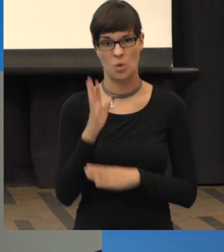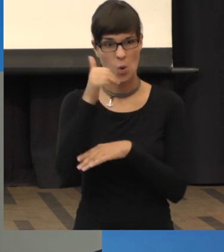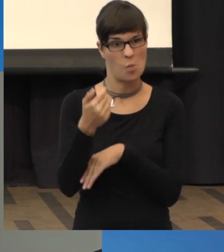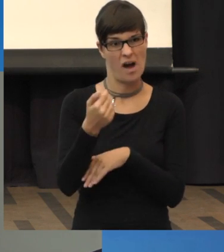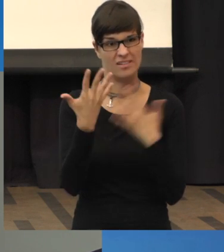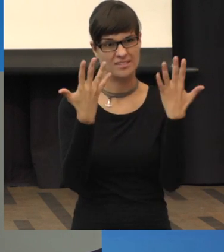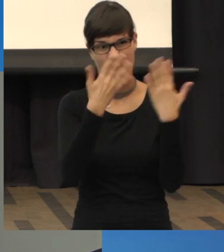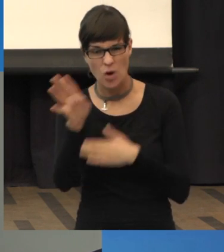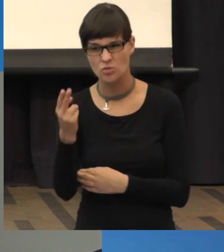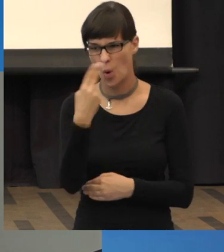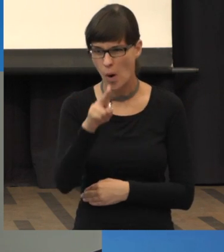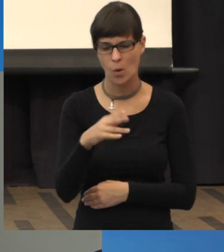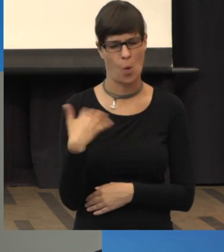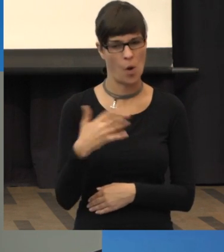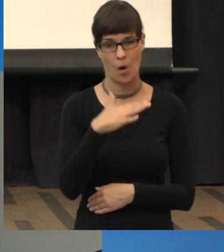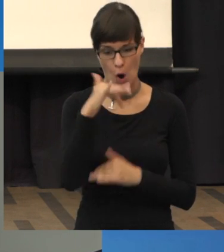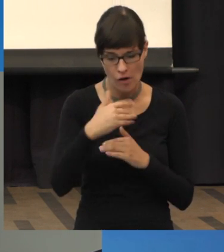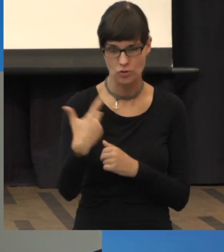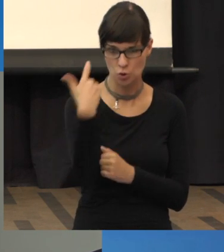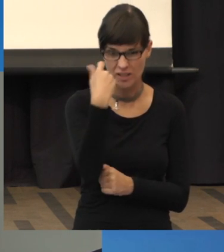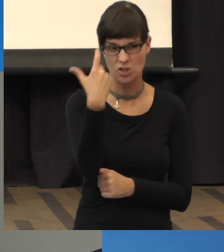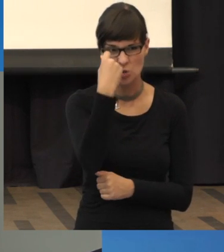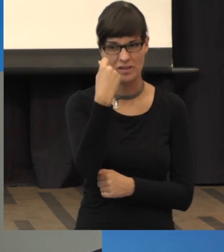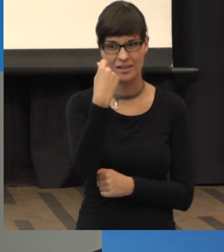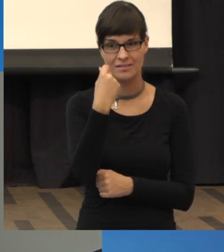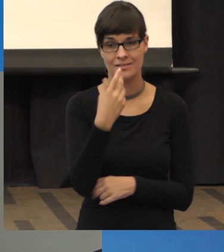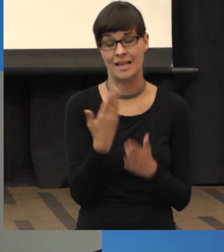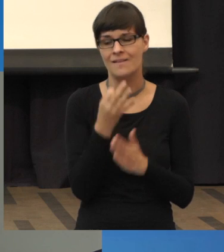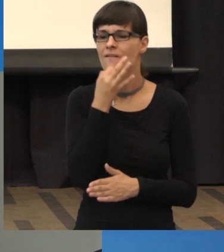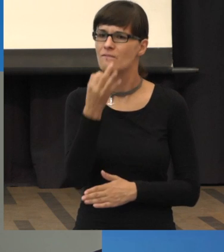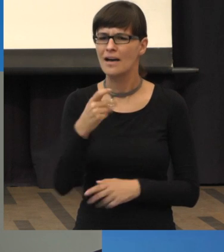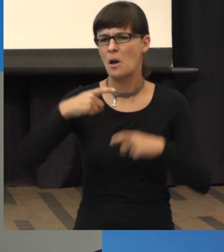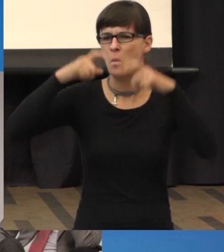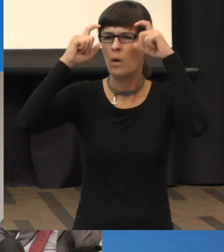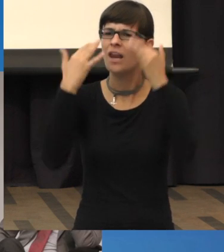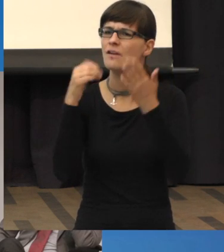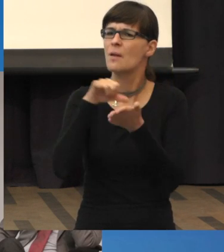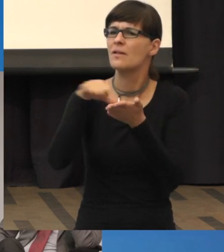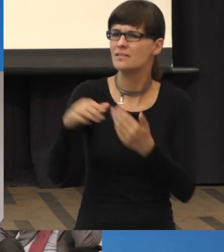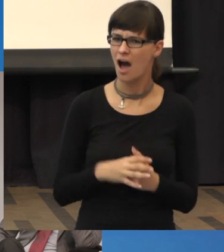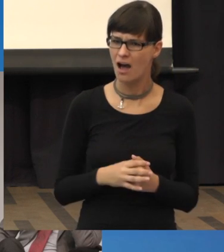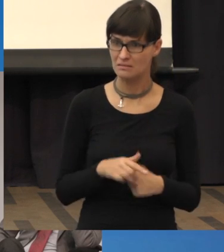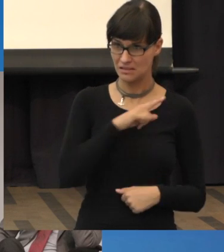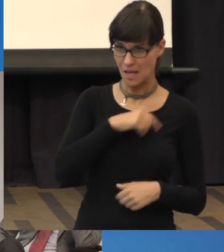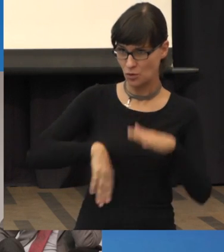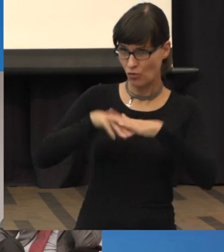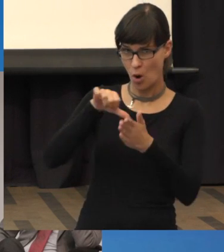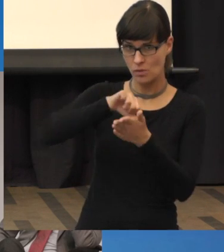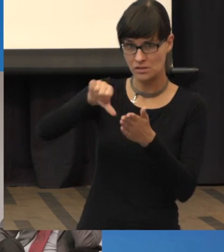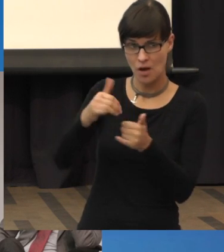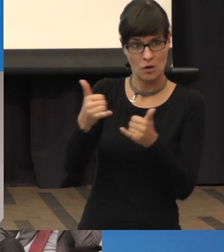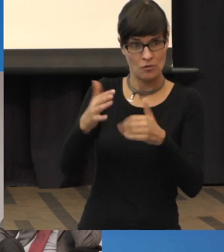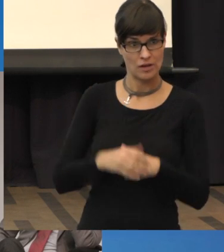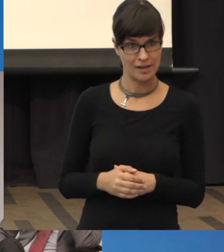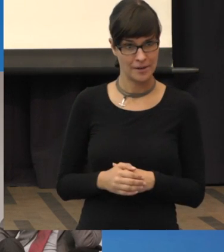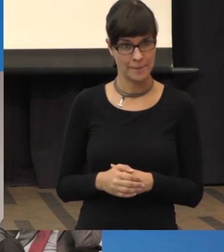und öfter verabreicht werden müssen, Frage, was kosten solche Brillen und was zahlt die Kasse dazu? Das